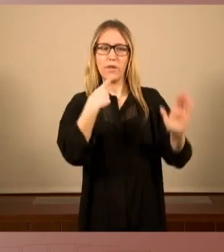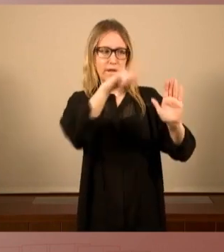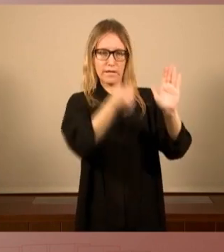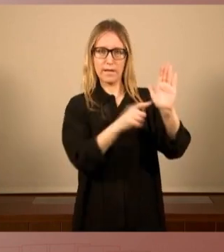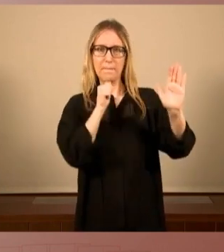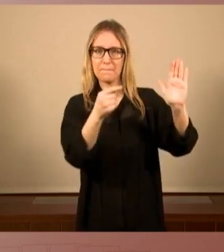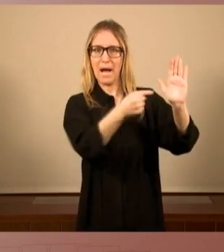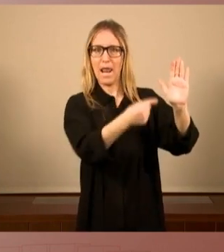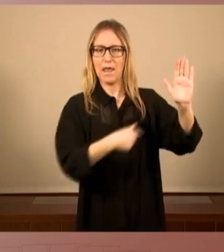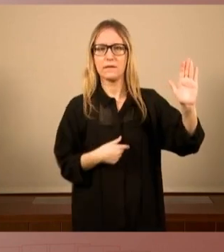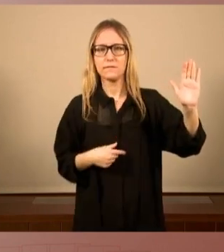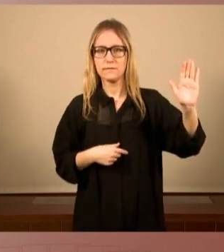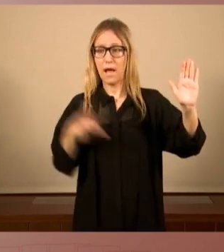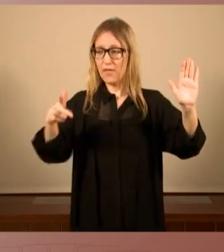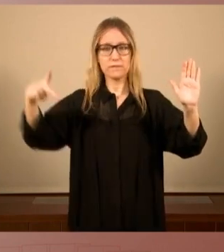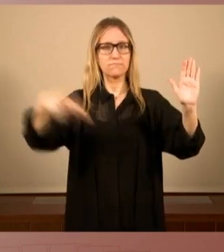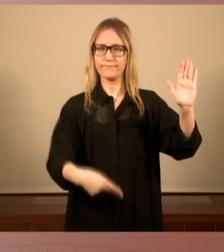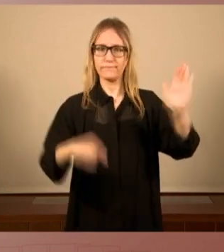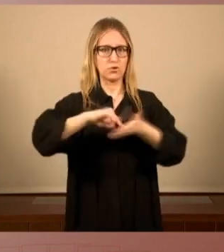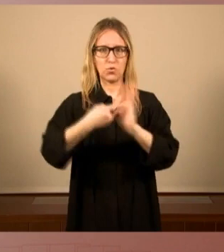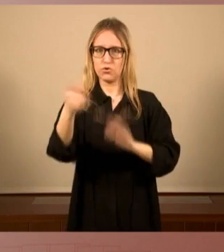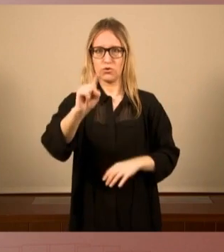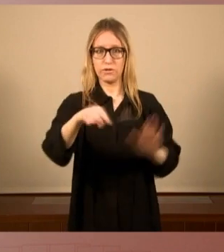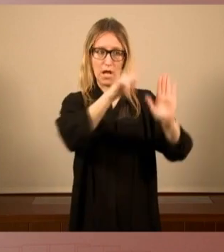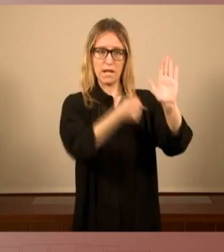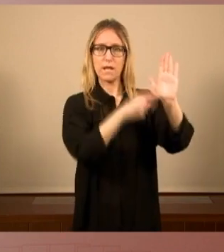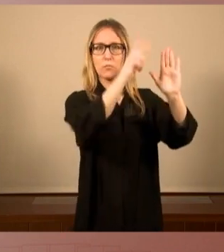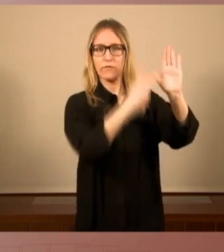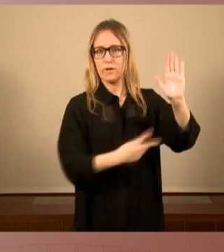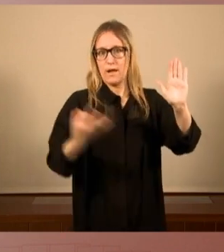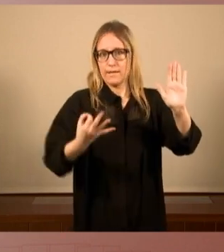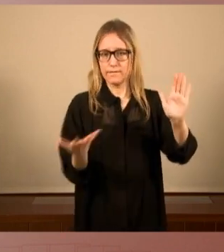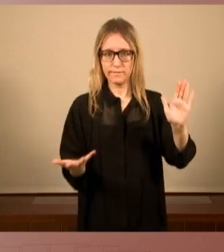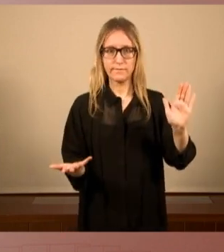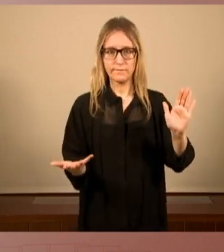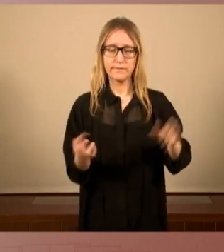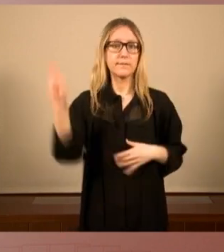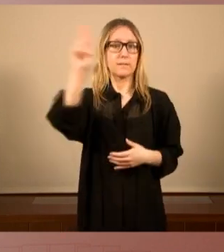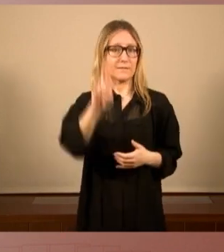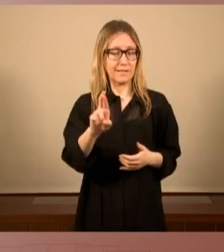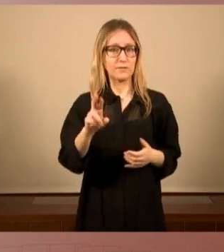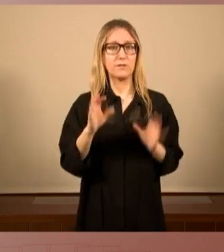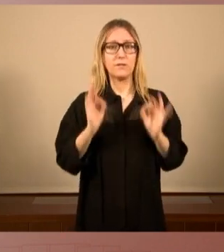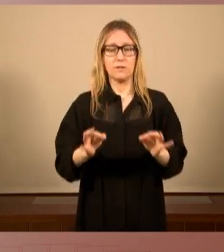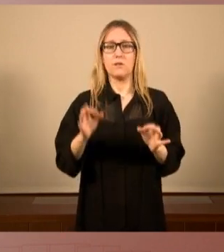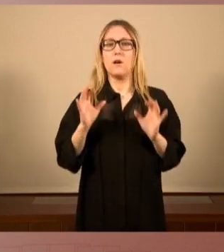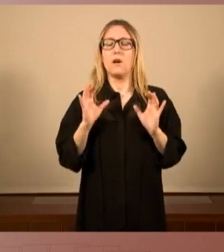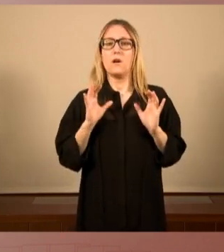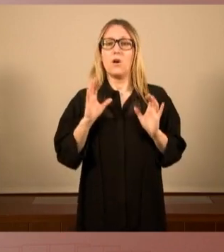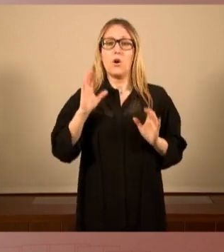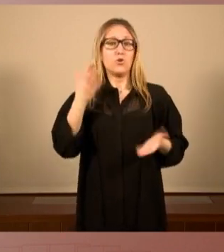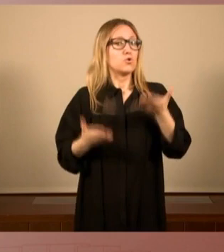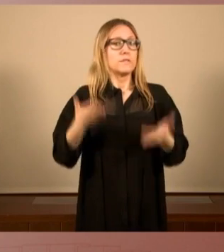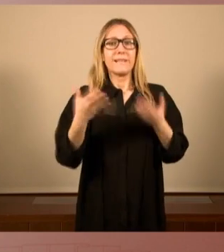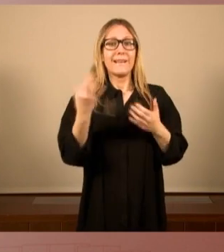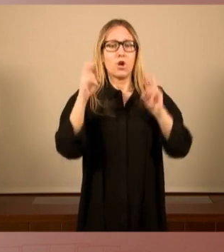i no pas retallar els drets. Torno a repetir, quan l'ordre de les coses és la injustícia, assolir un